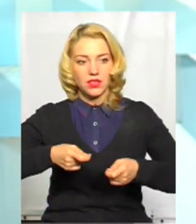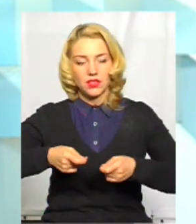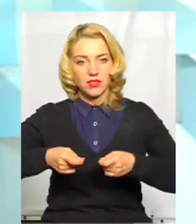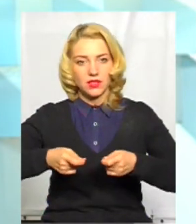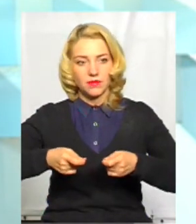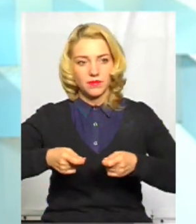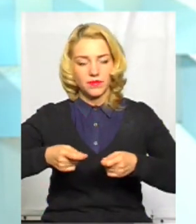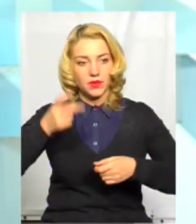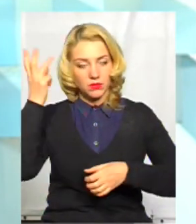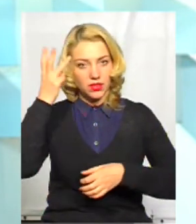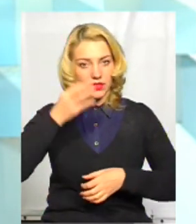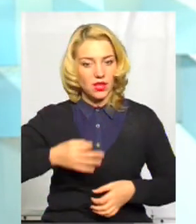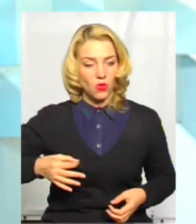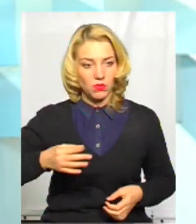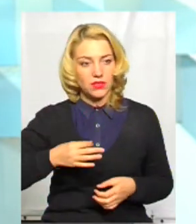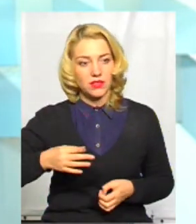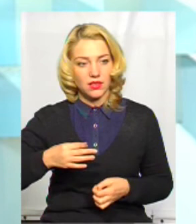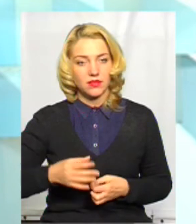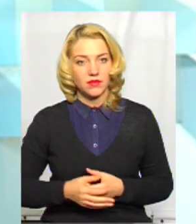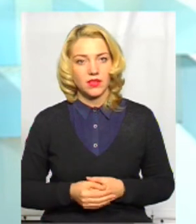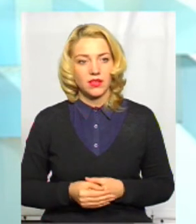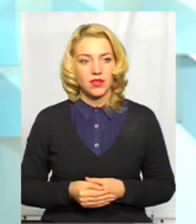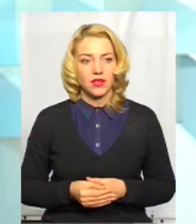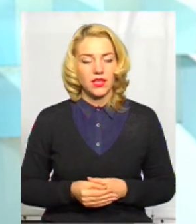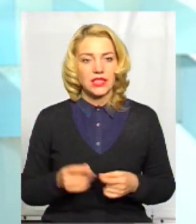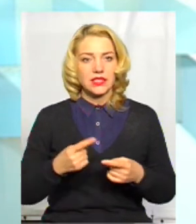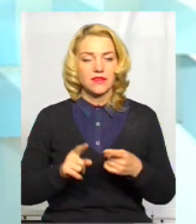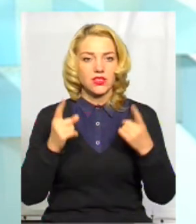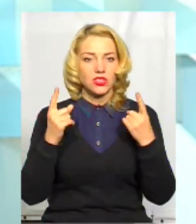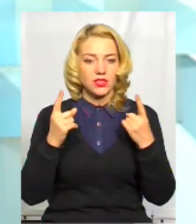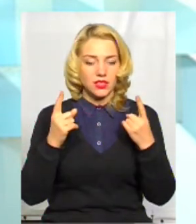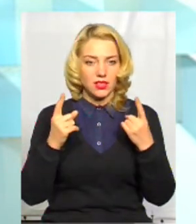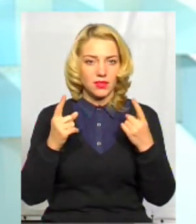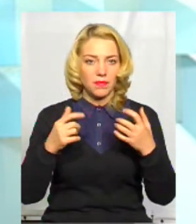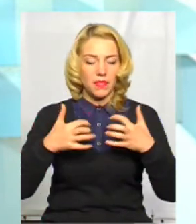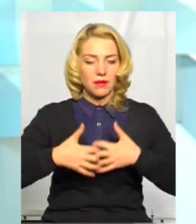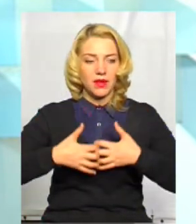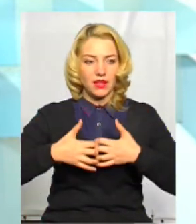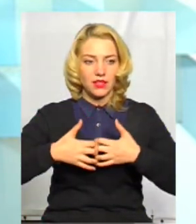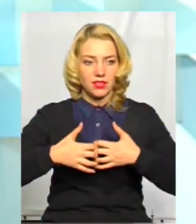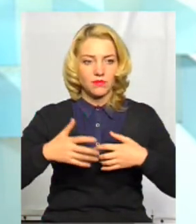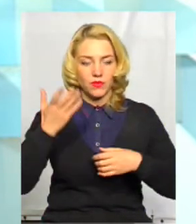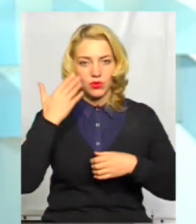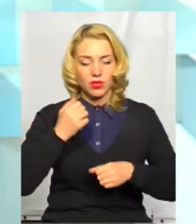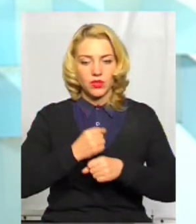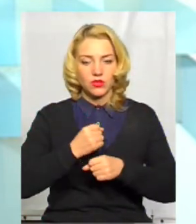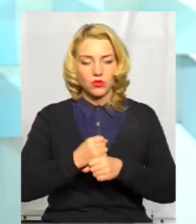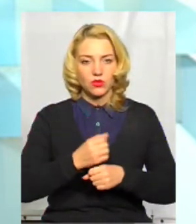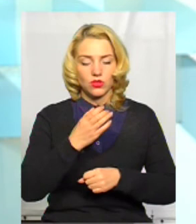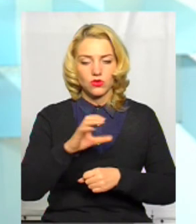Адміністрація Хмельницька обласна – це величезний механізм, в якому працюють сотні людей.